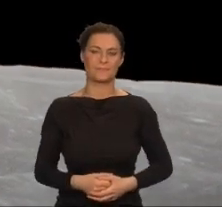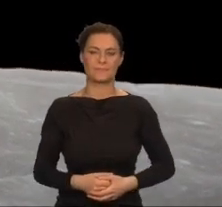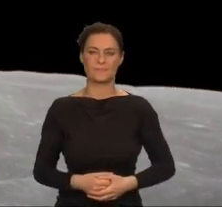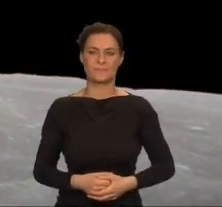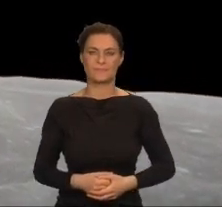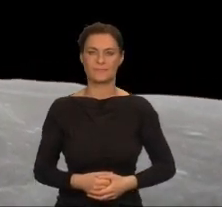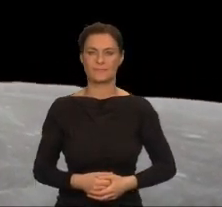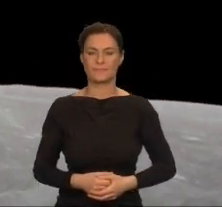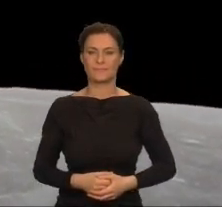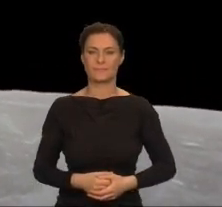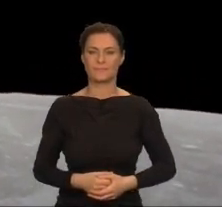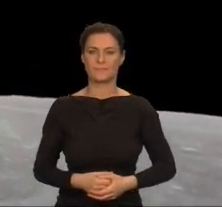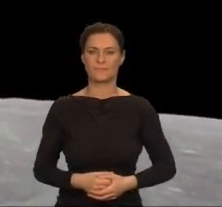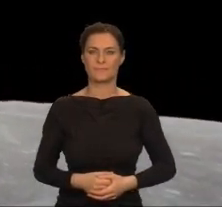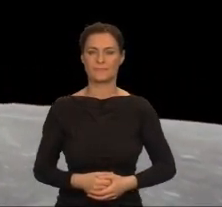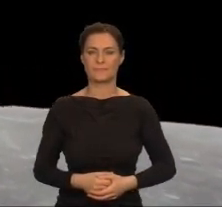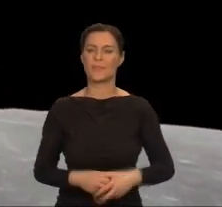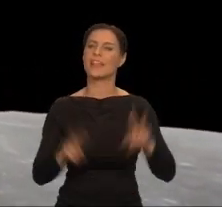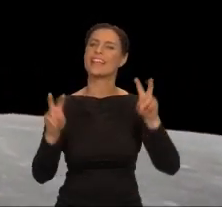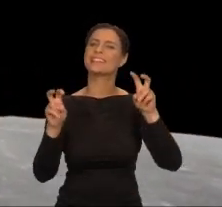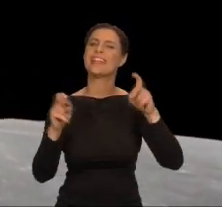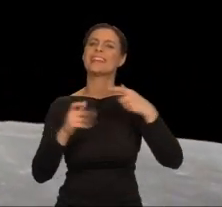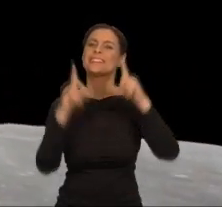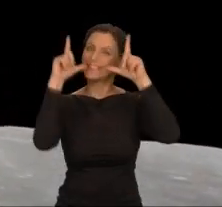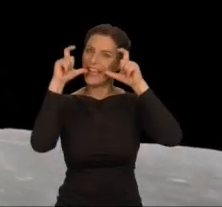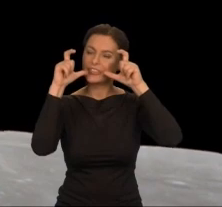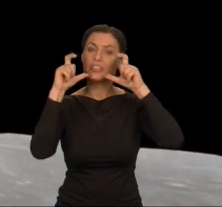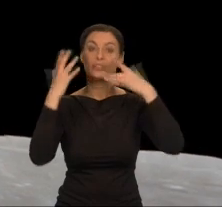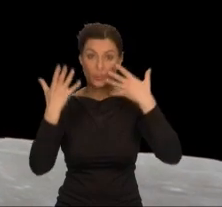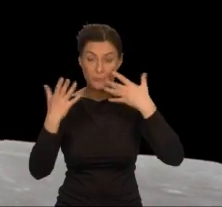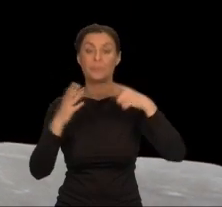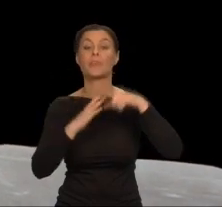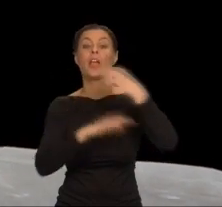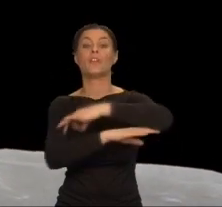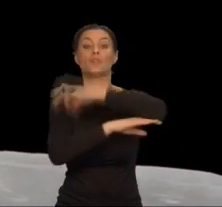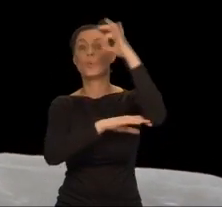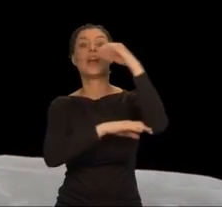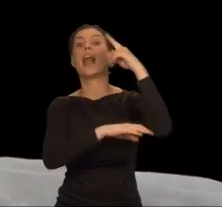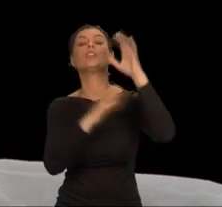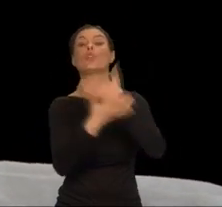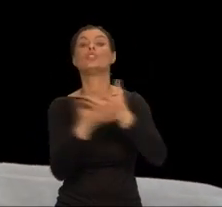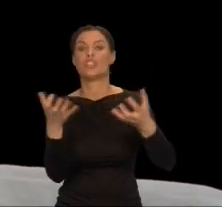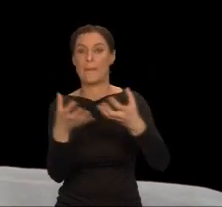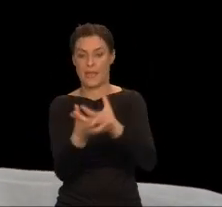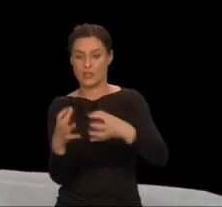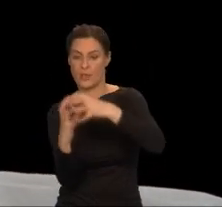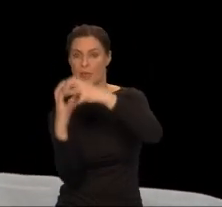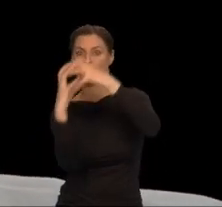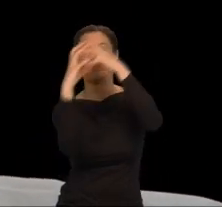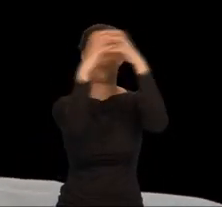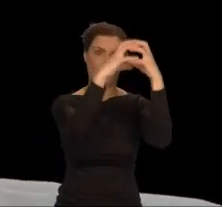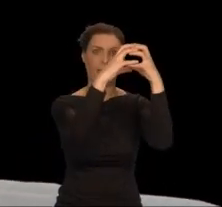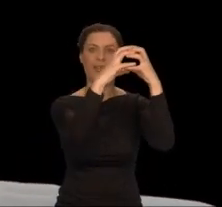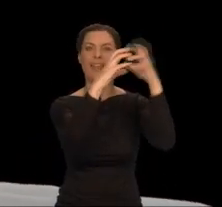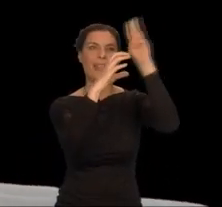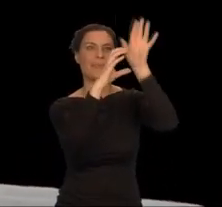jest takie słynne zdjęcie zatytułowane Wschód Ziemi. Przedstawia błękitną